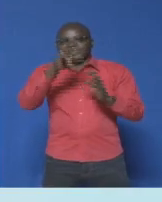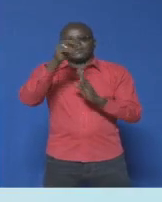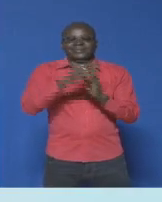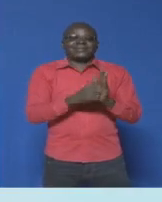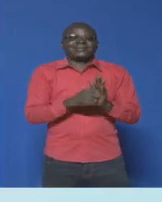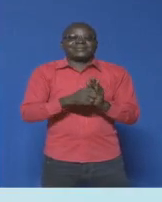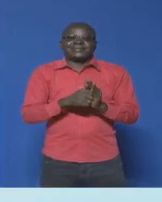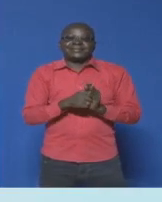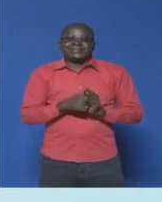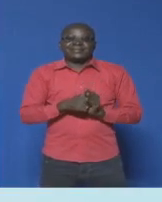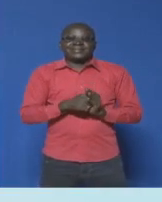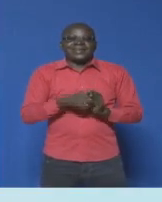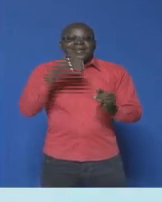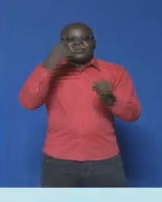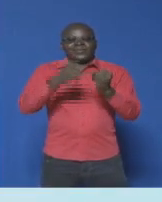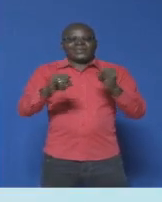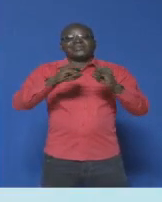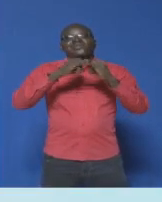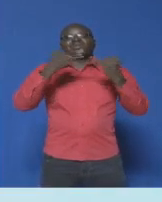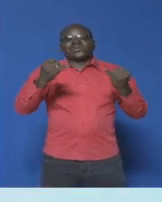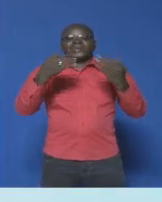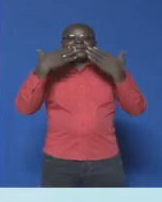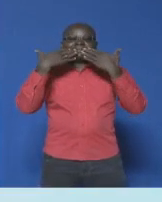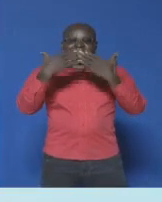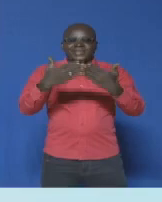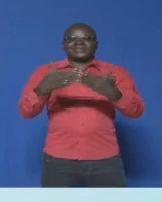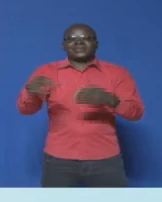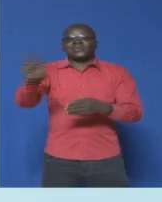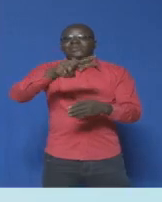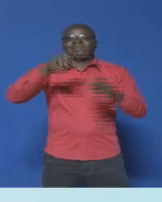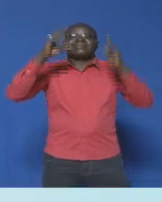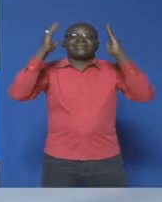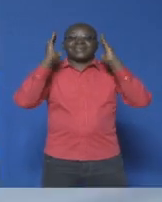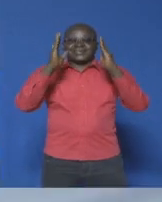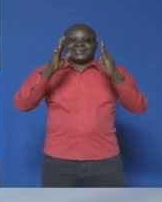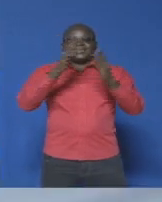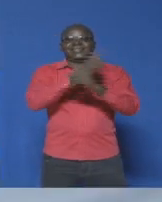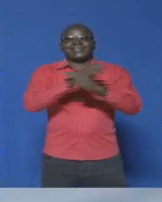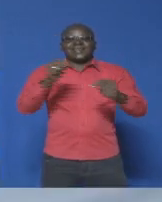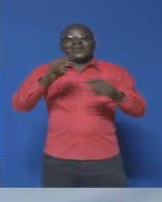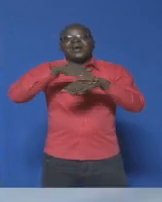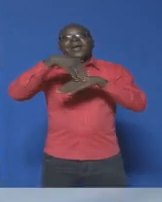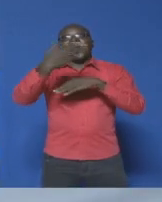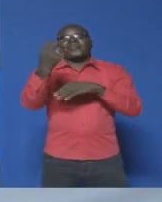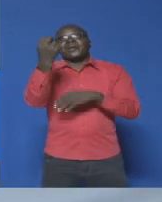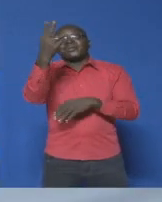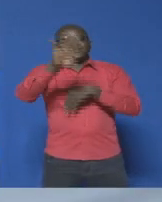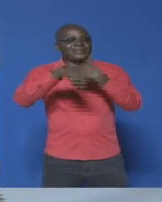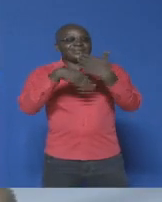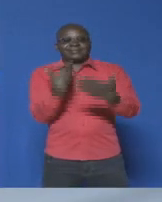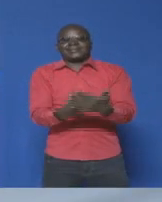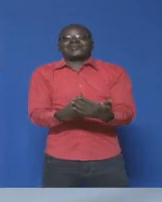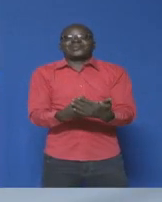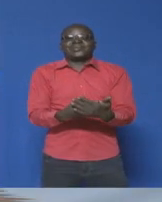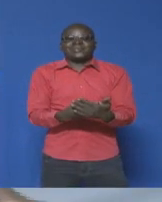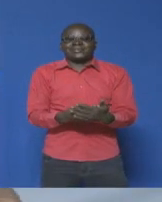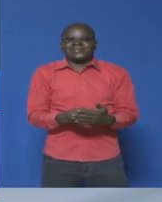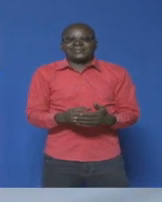Fin de ce journal. Merci de votre attention. Très bon après-midi à tous. – Sous